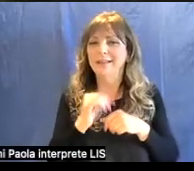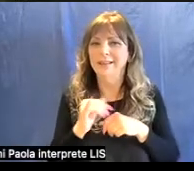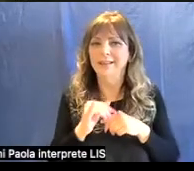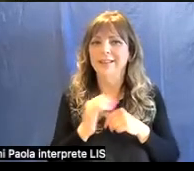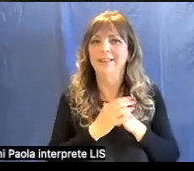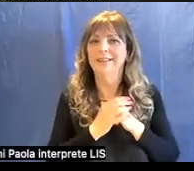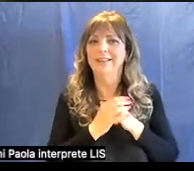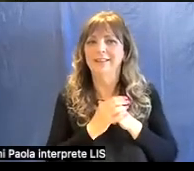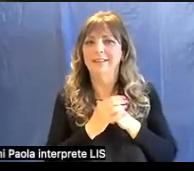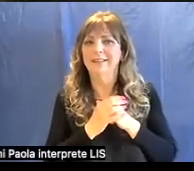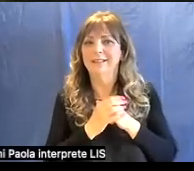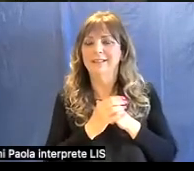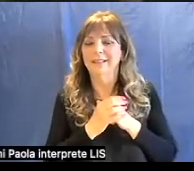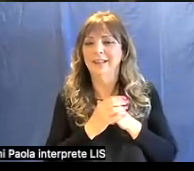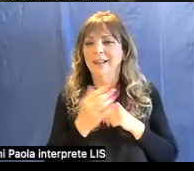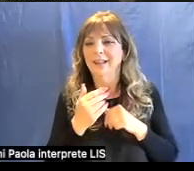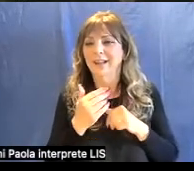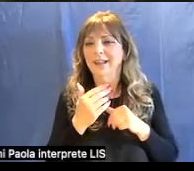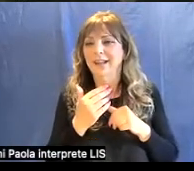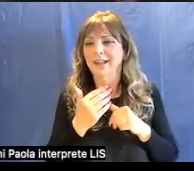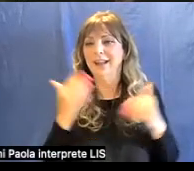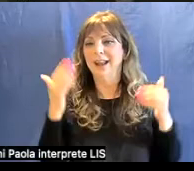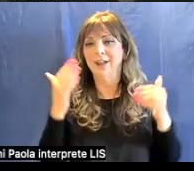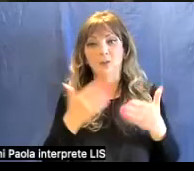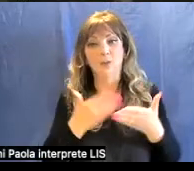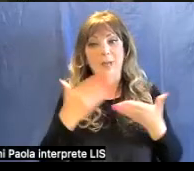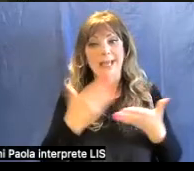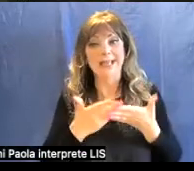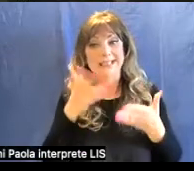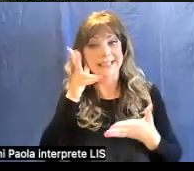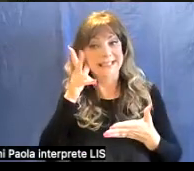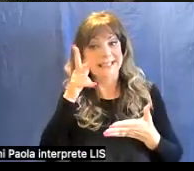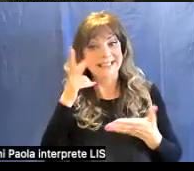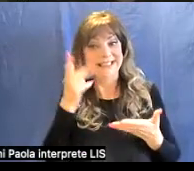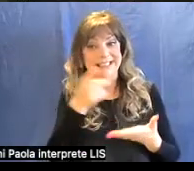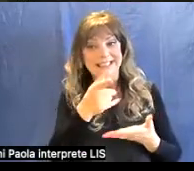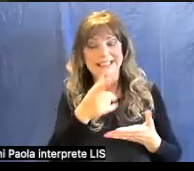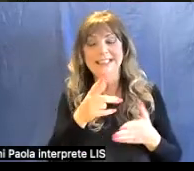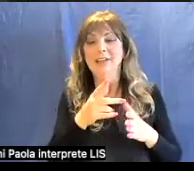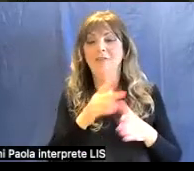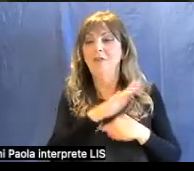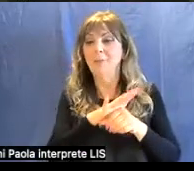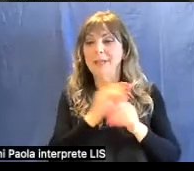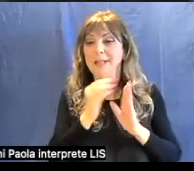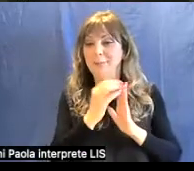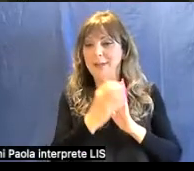granduchesse dei Medici e donne in personalità della famiglia Medici.